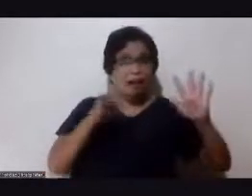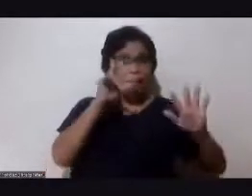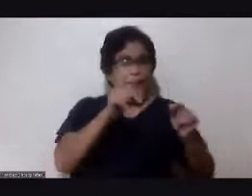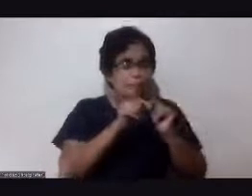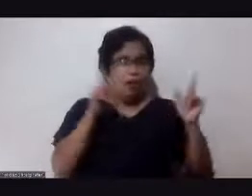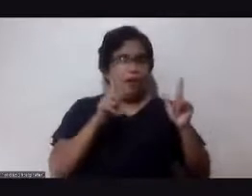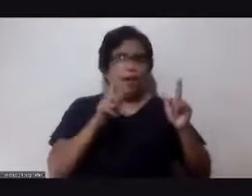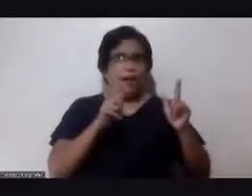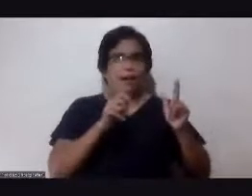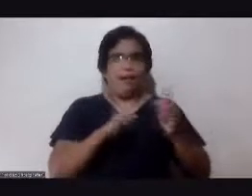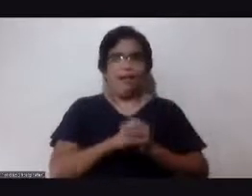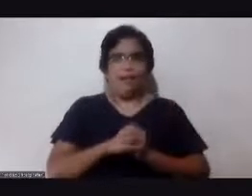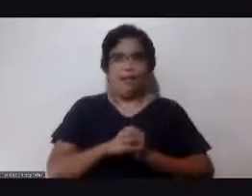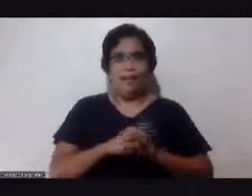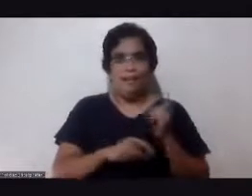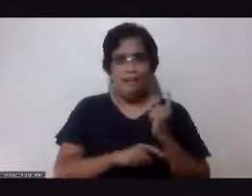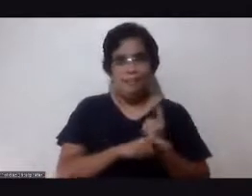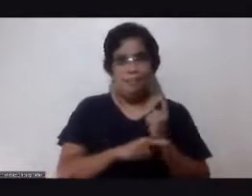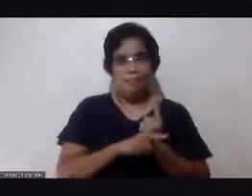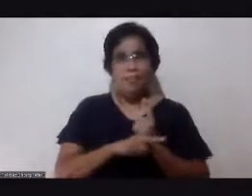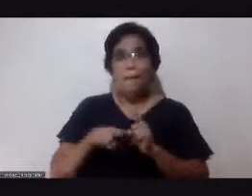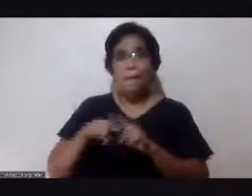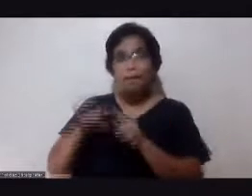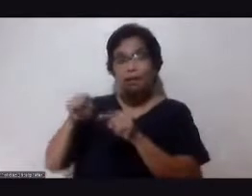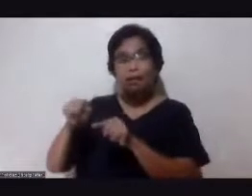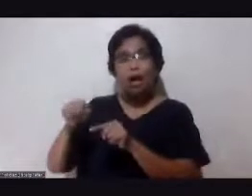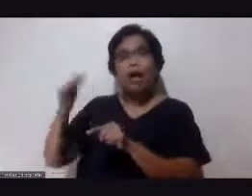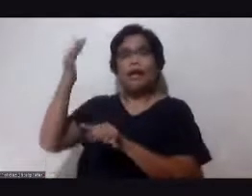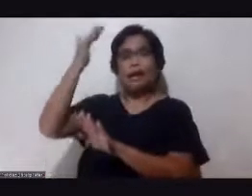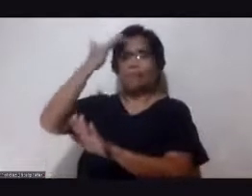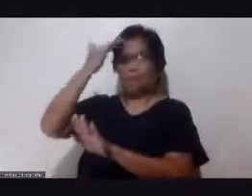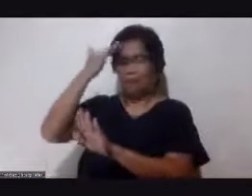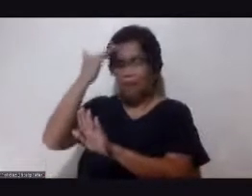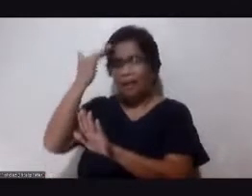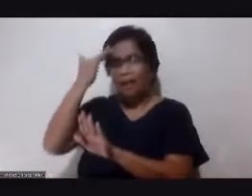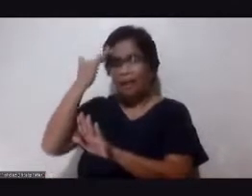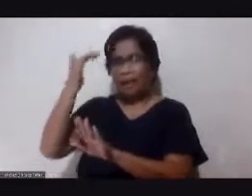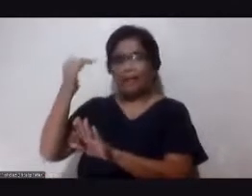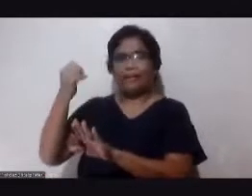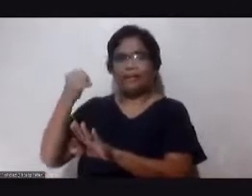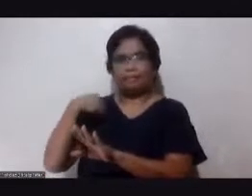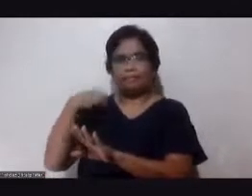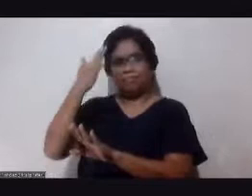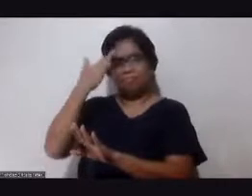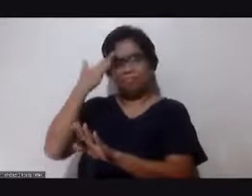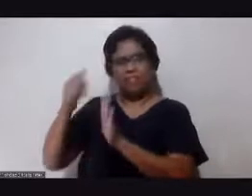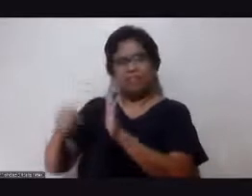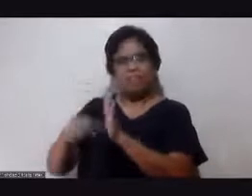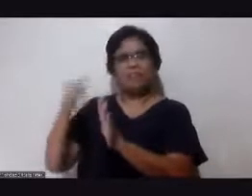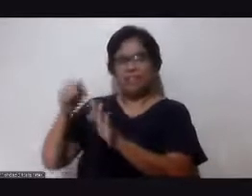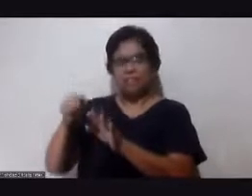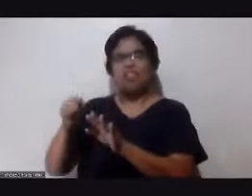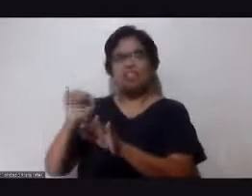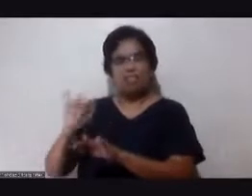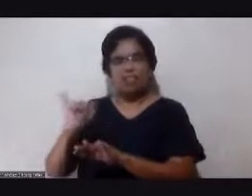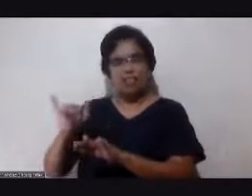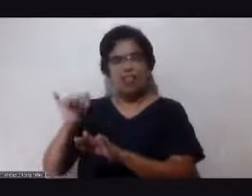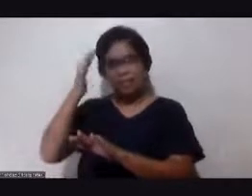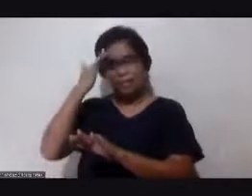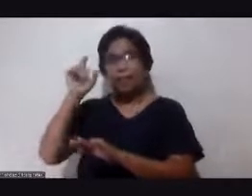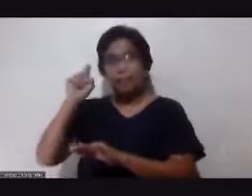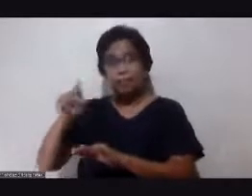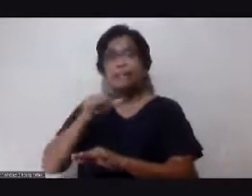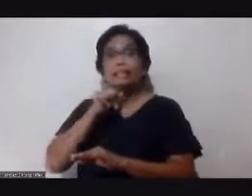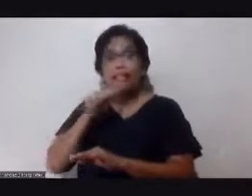sakit, diba? Yeah. Kung yung alam mo naman, okay, minsan, alam mo na. So, dapat di mo na gawin,